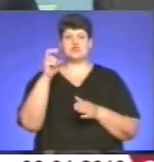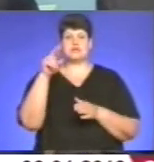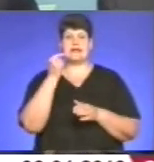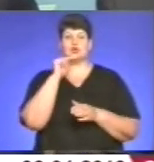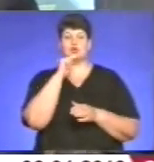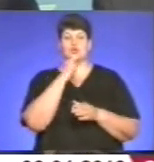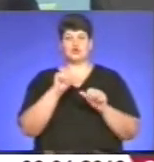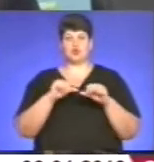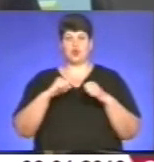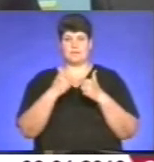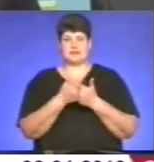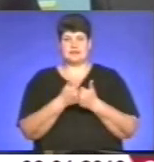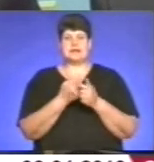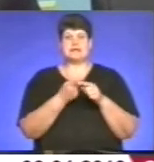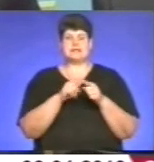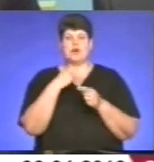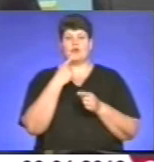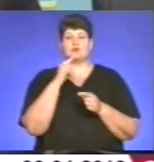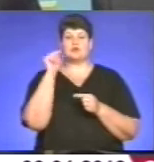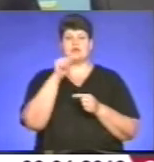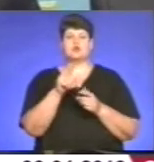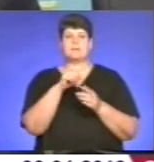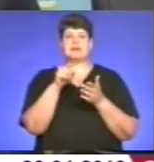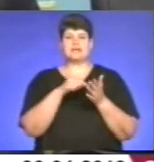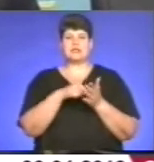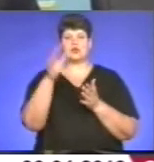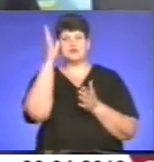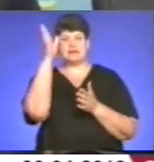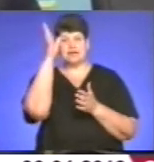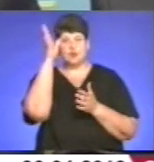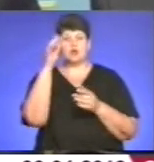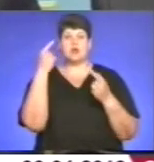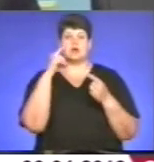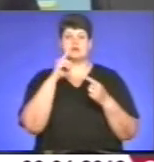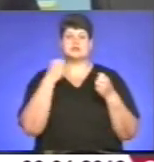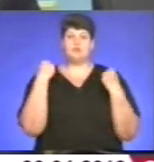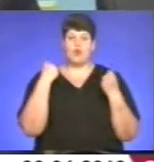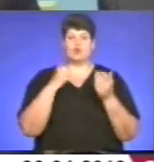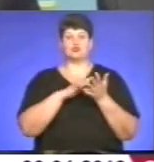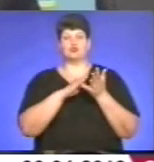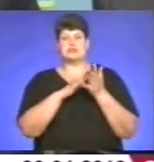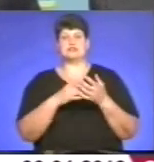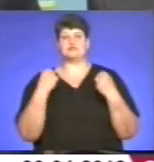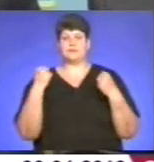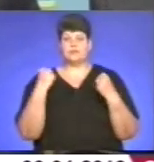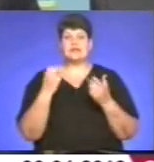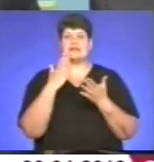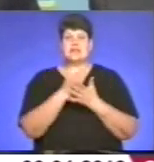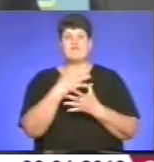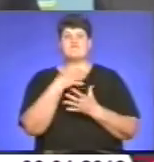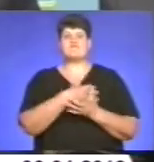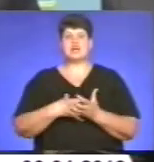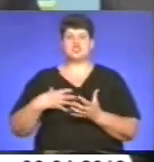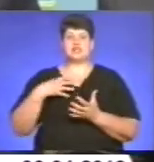свідчить про те, що питання освіти, науки, молодіжної політики, спорту, туризму, фізичної культури є важливими для